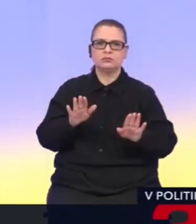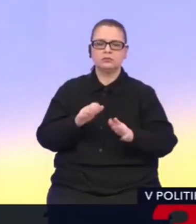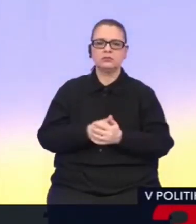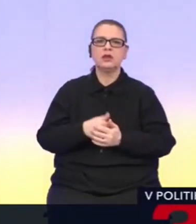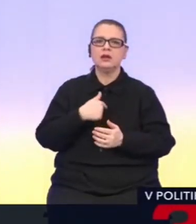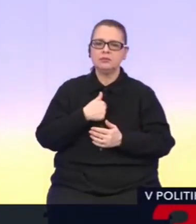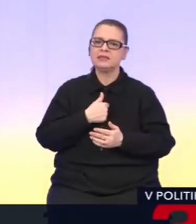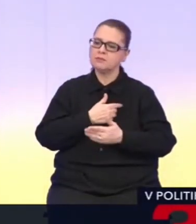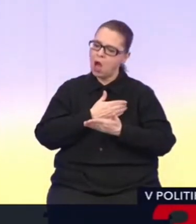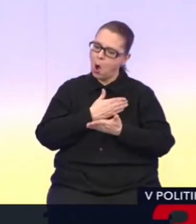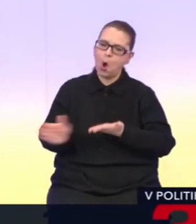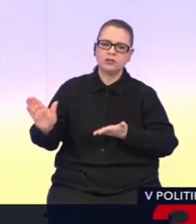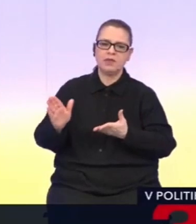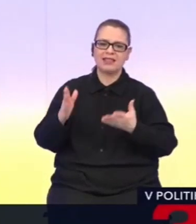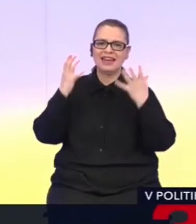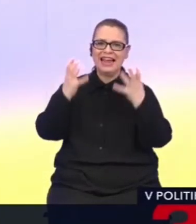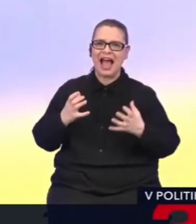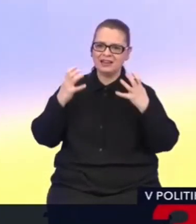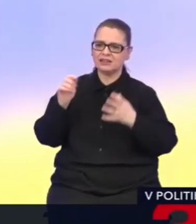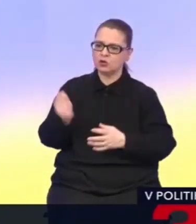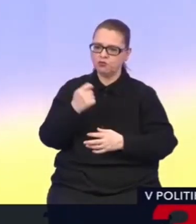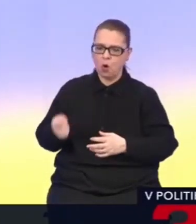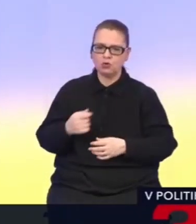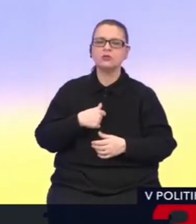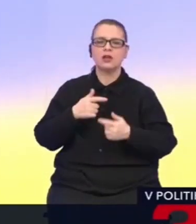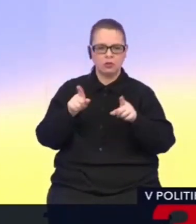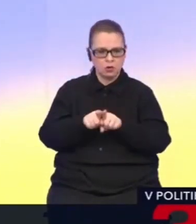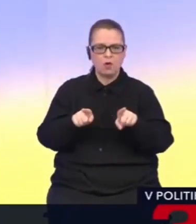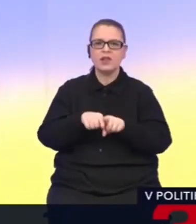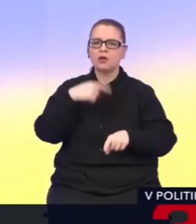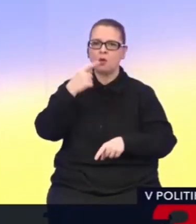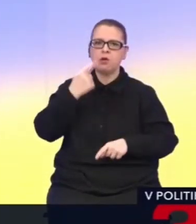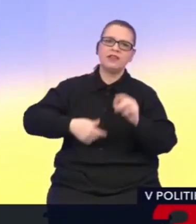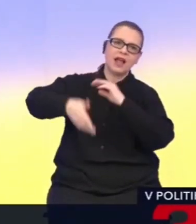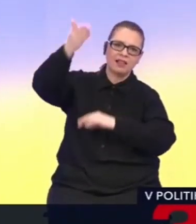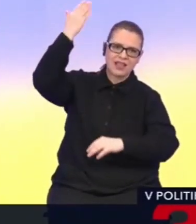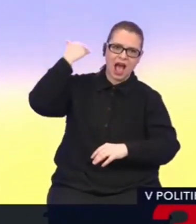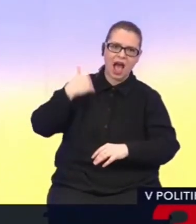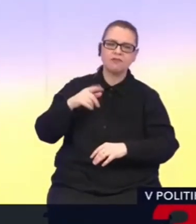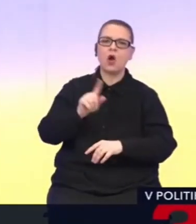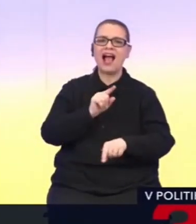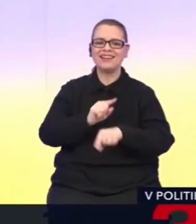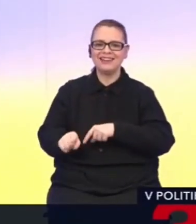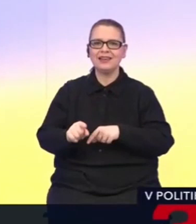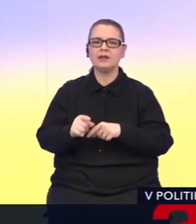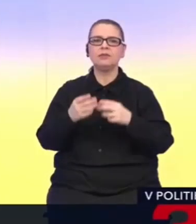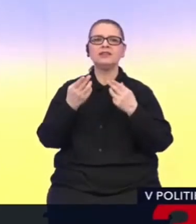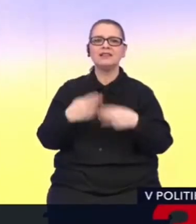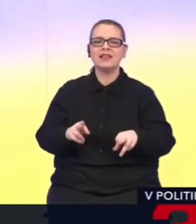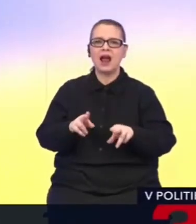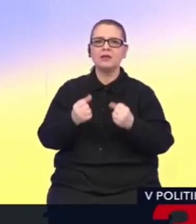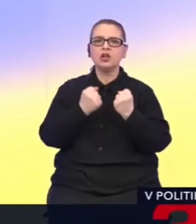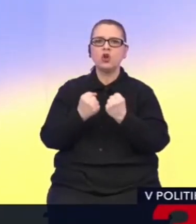túto agresiu, tak som jasne teraz pomenoval aj v minulosti, aké chyby sa stali pri dodržiavaní medzinárodného práva.